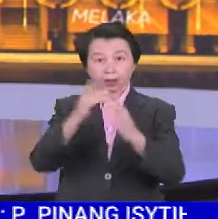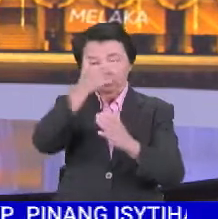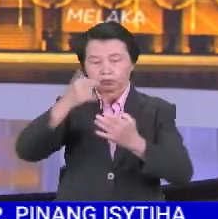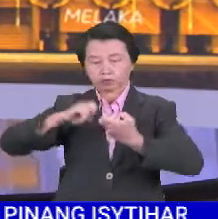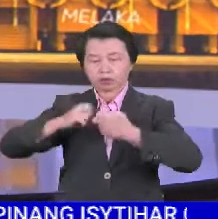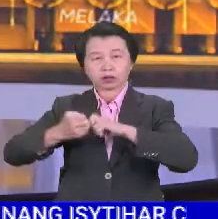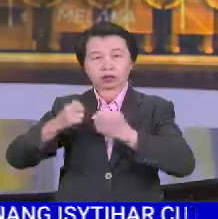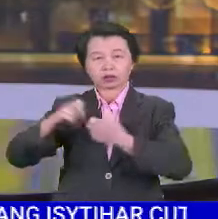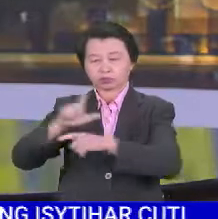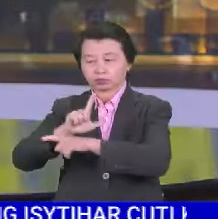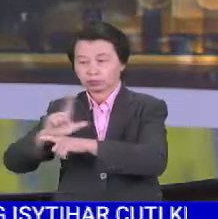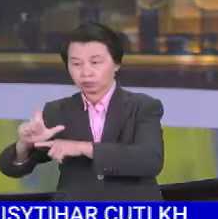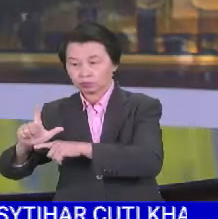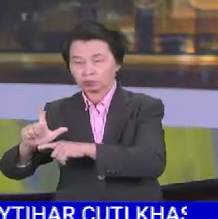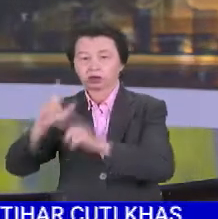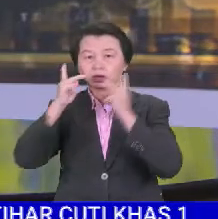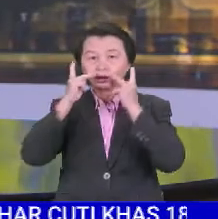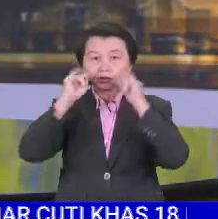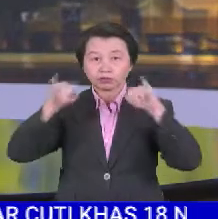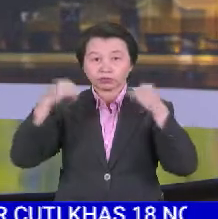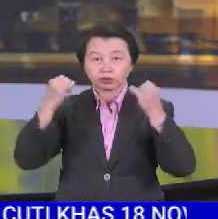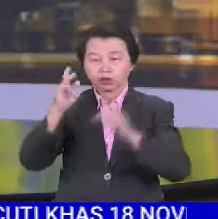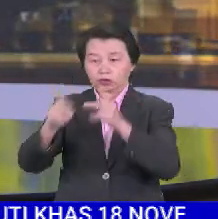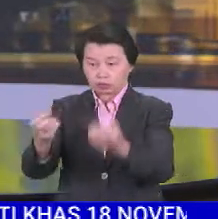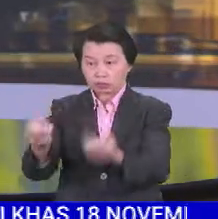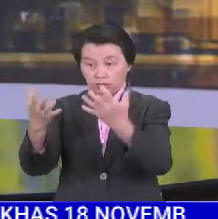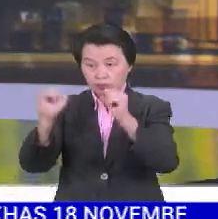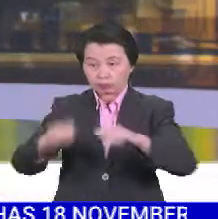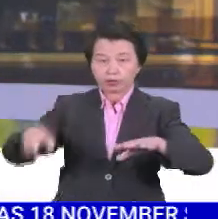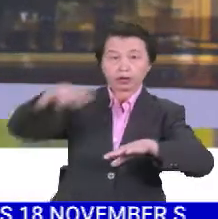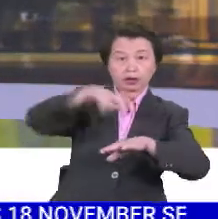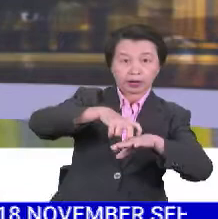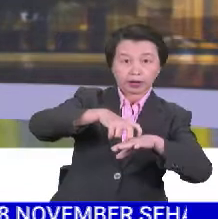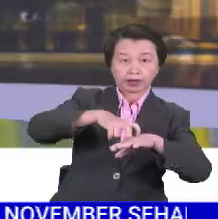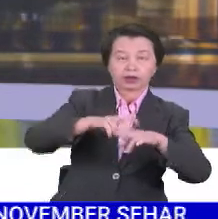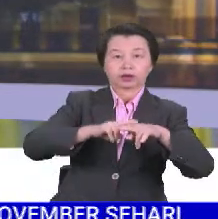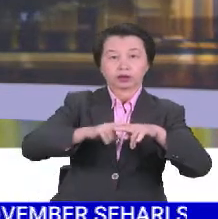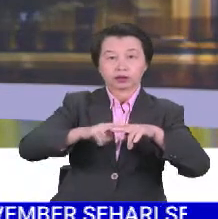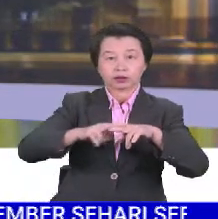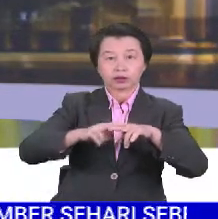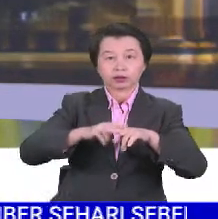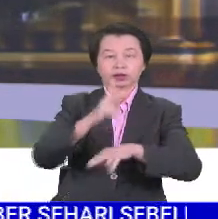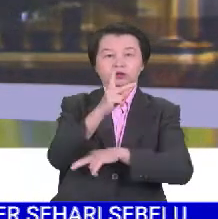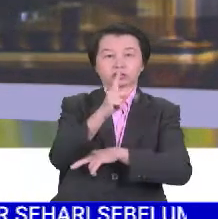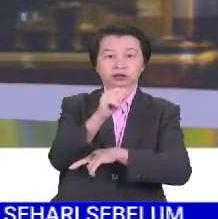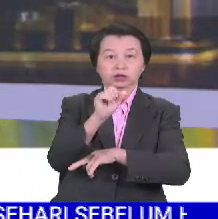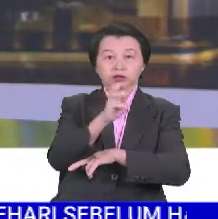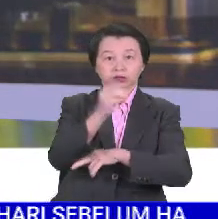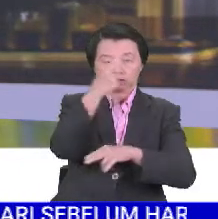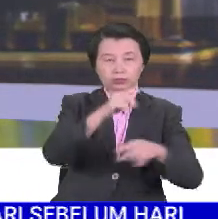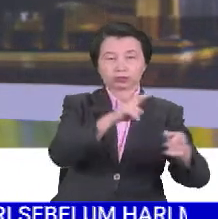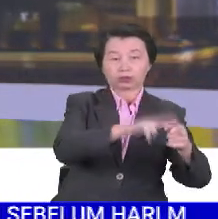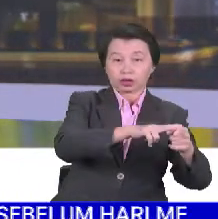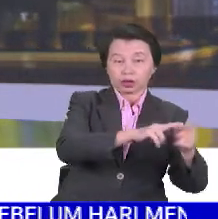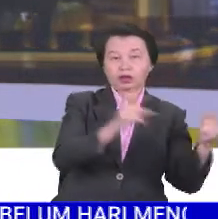gangguan perkhidmatan LRT laluan Kelana Jaya. Orang ramai boleh menggunakan perkhidmatan KTM Komuter bagi laluan Pelabuhan Kelang